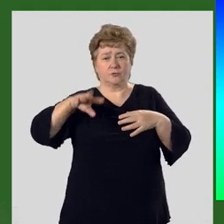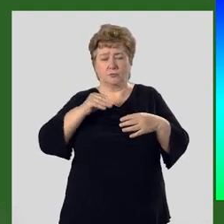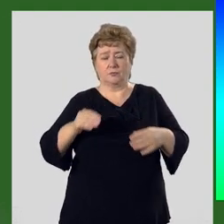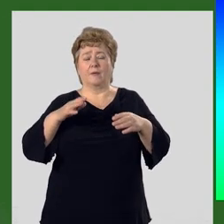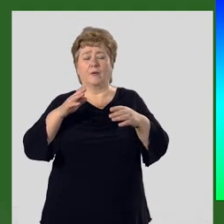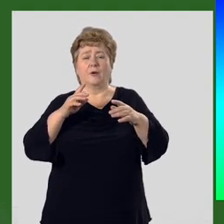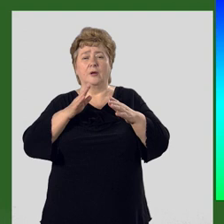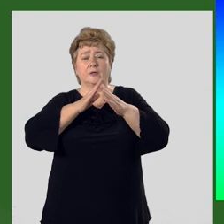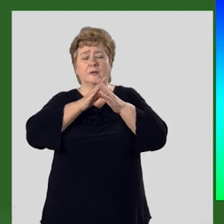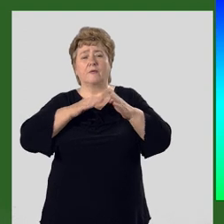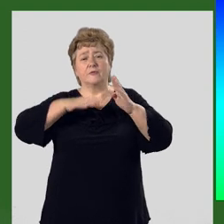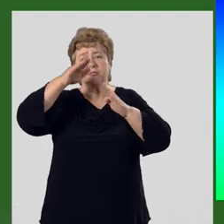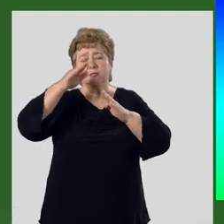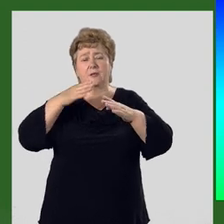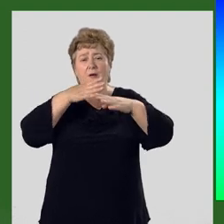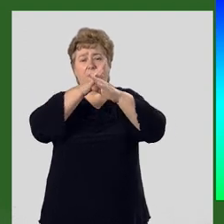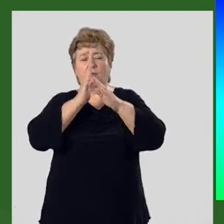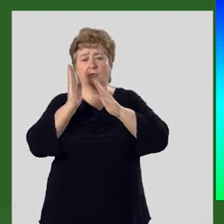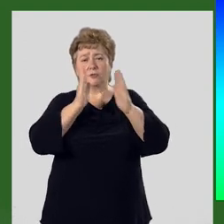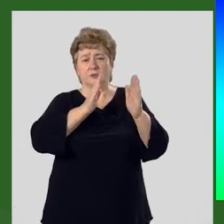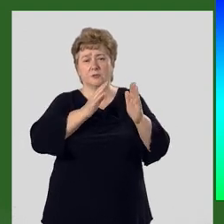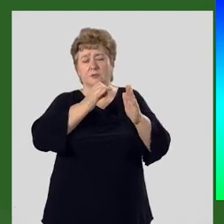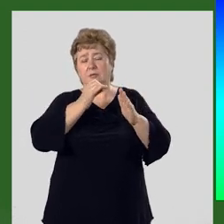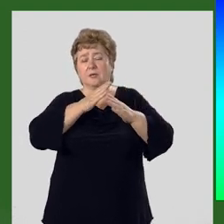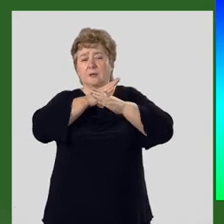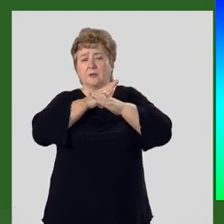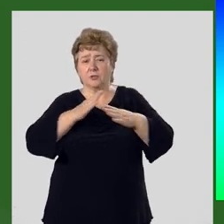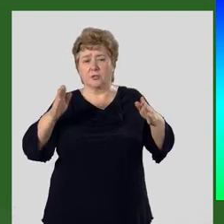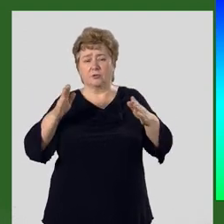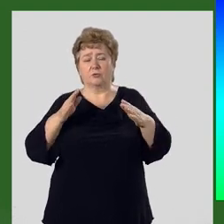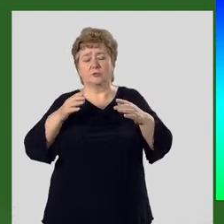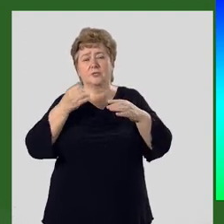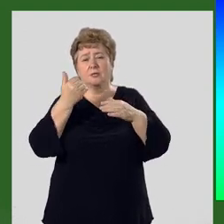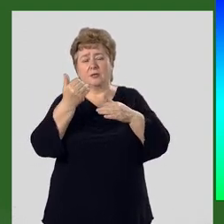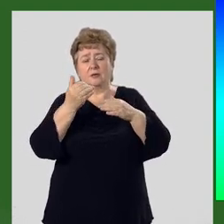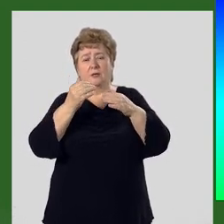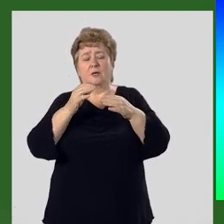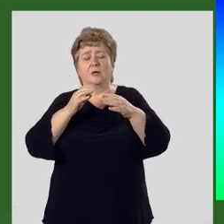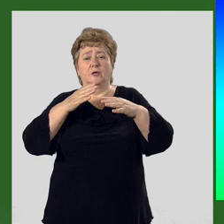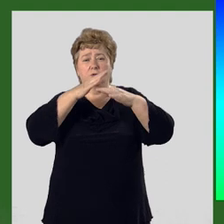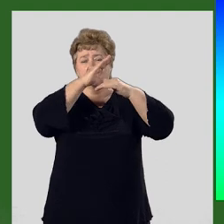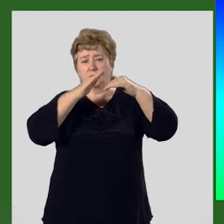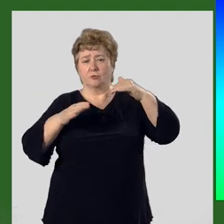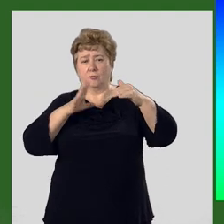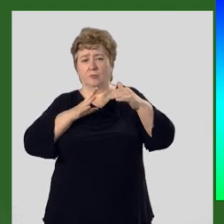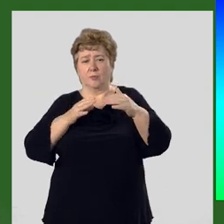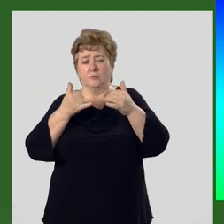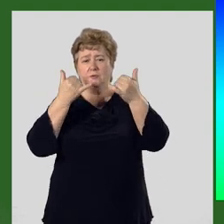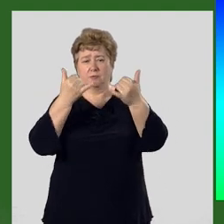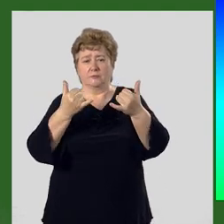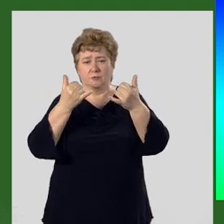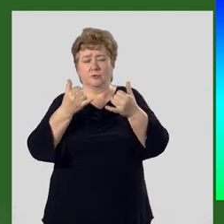Ввиду того, что высота горных систем и расчлененных их склонов была близка к их